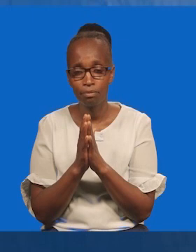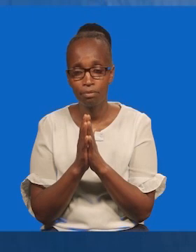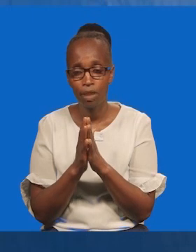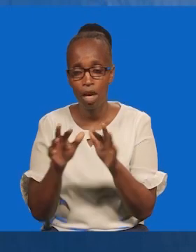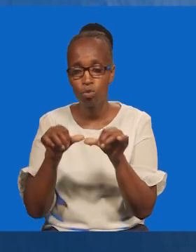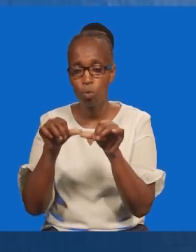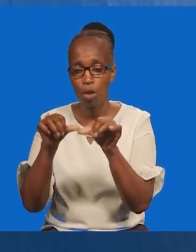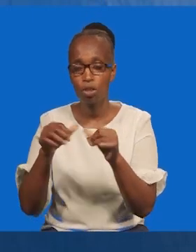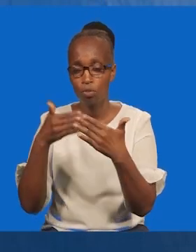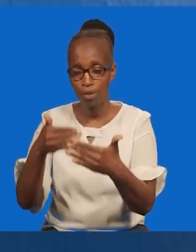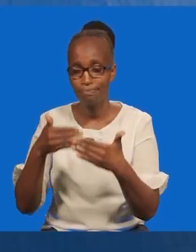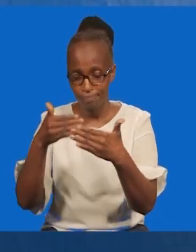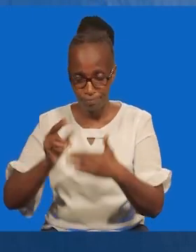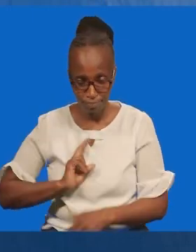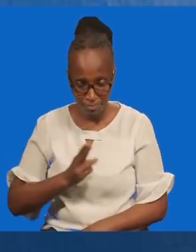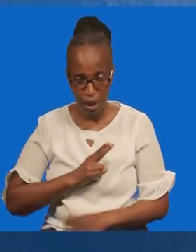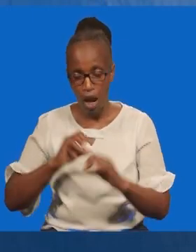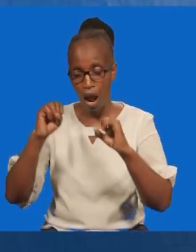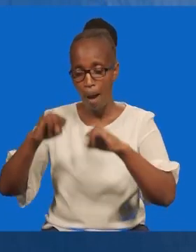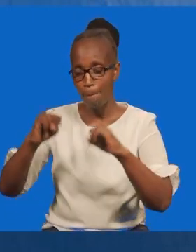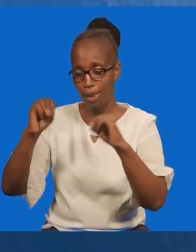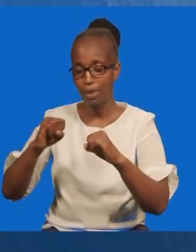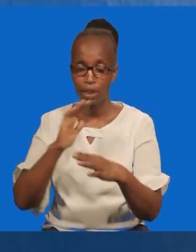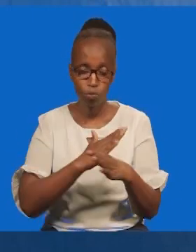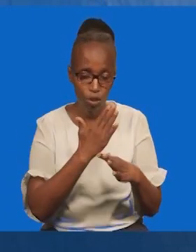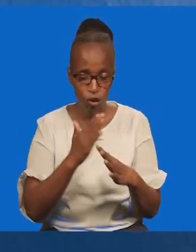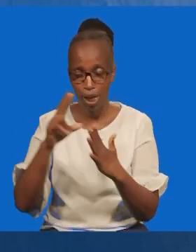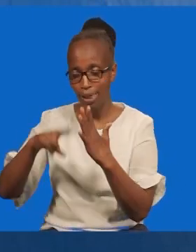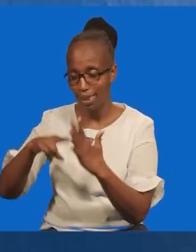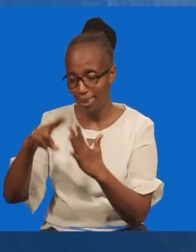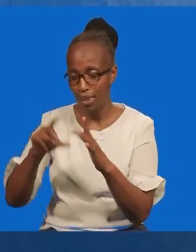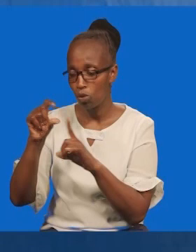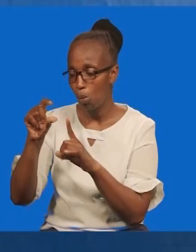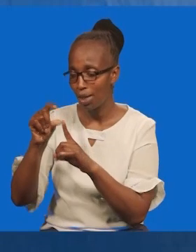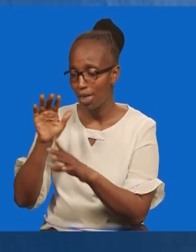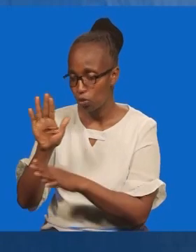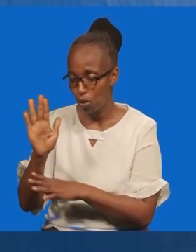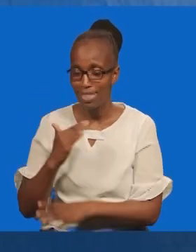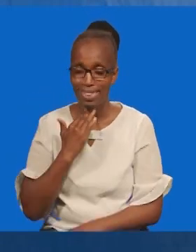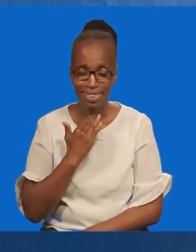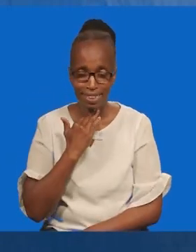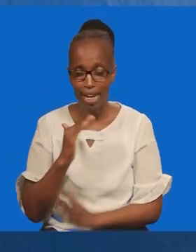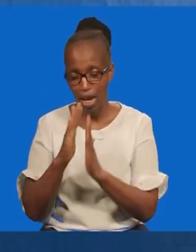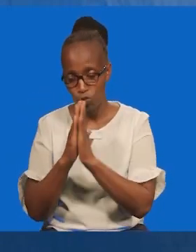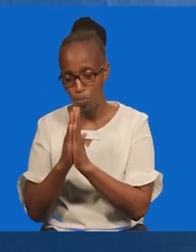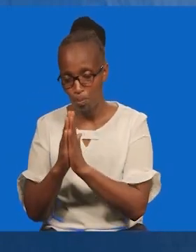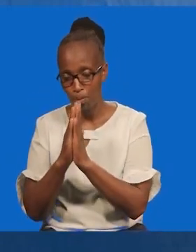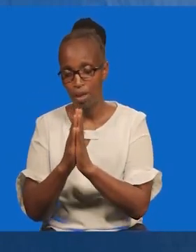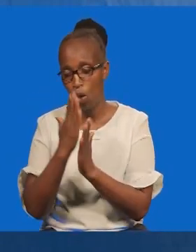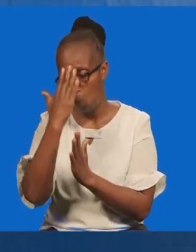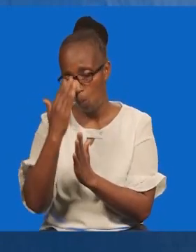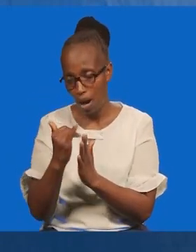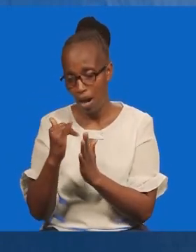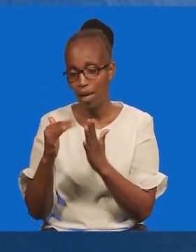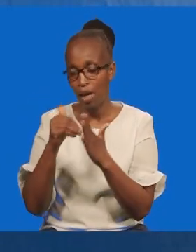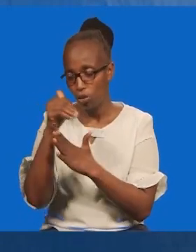Hili kwa mofome. Ukazidi kumpatia umoya wakulisoma na olako. Uyo moya wakutanga kukuomba. Hili katika